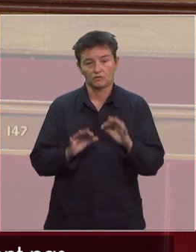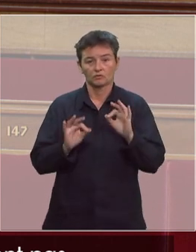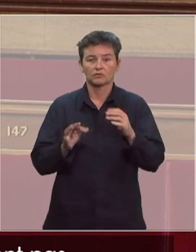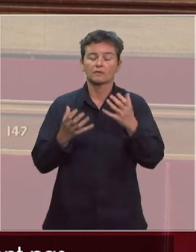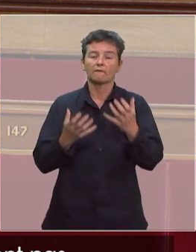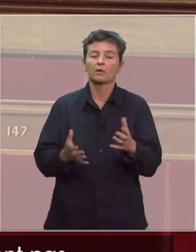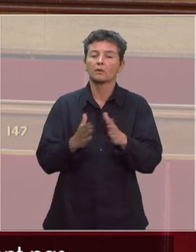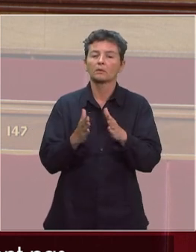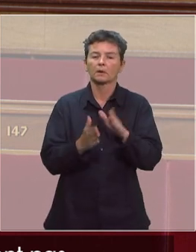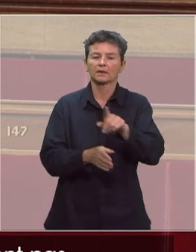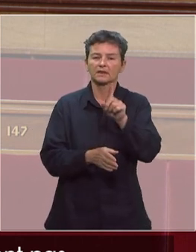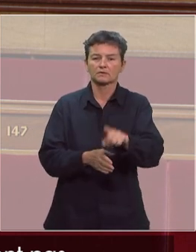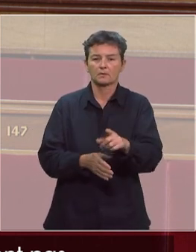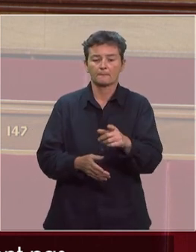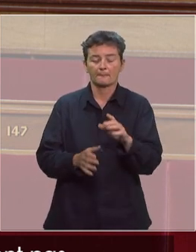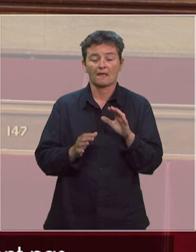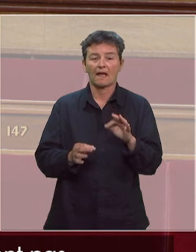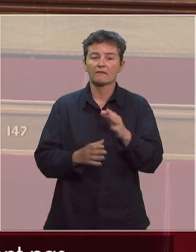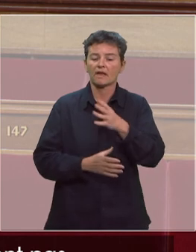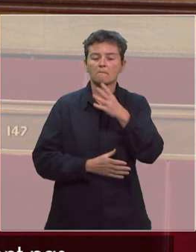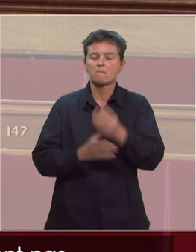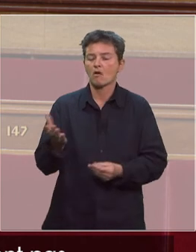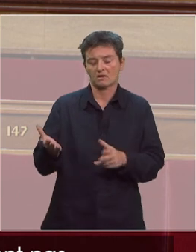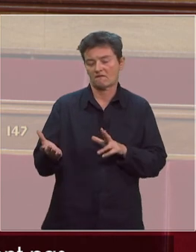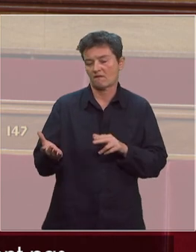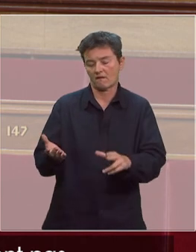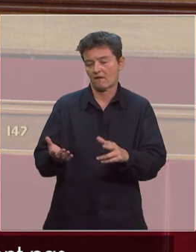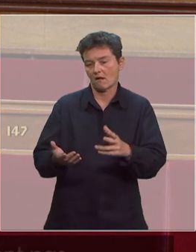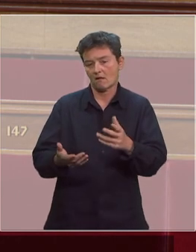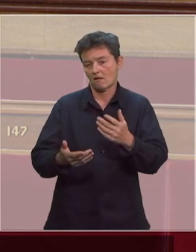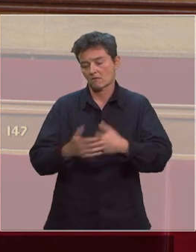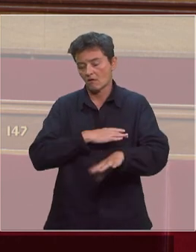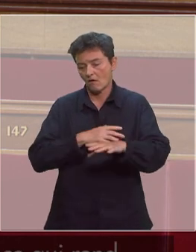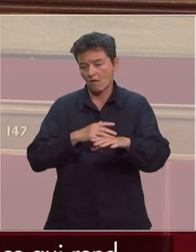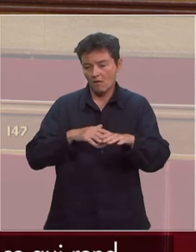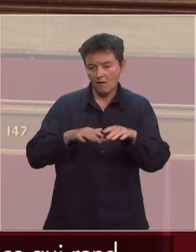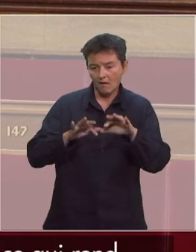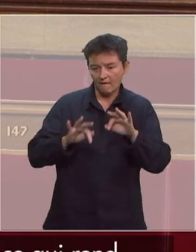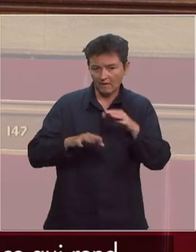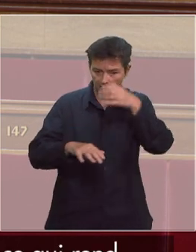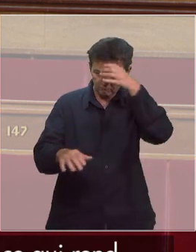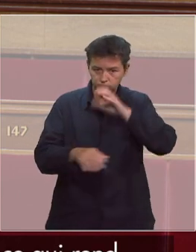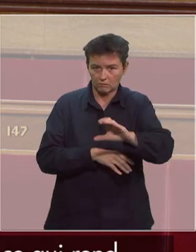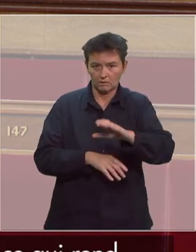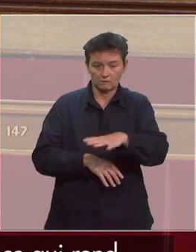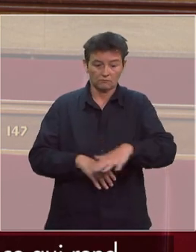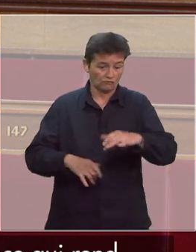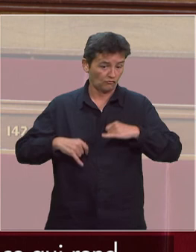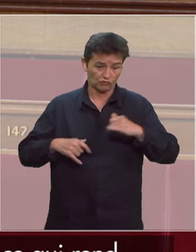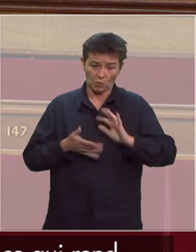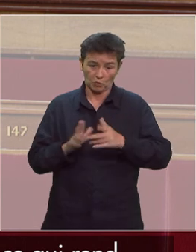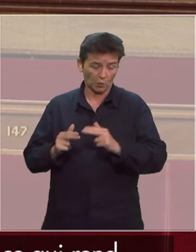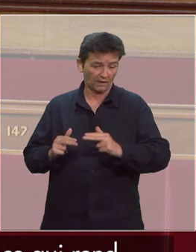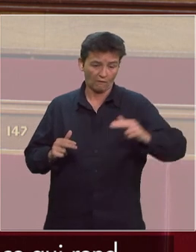vous interroger monsieur le ministre sur ce manque qu'il y aura forcément dans les apprentissages qu'auront nos jeunes de tous niveaux